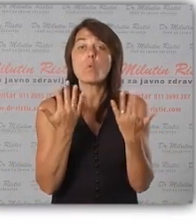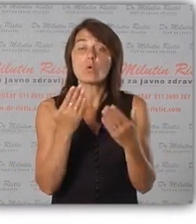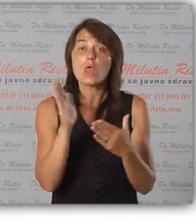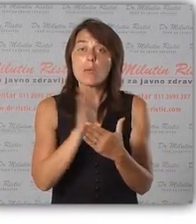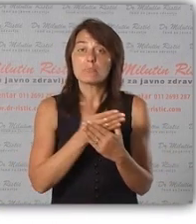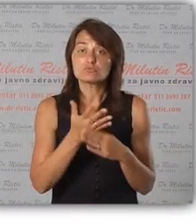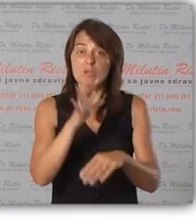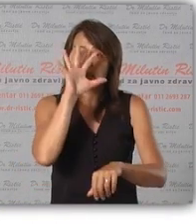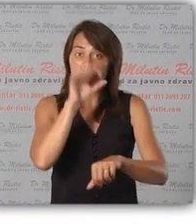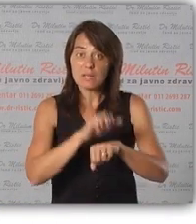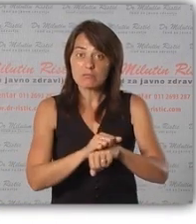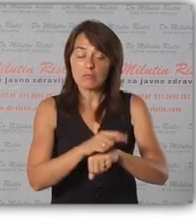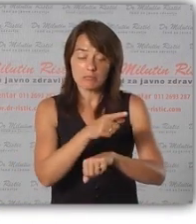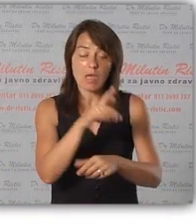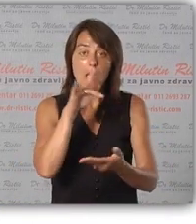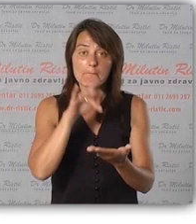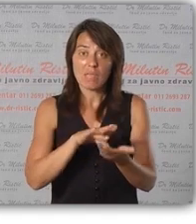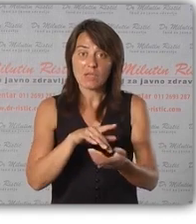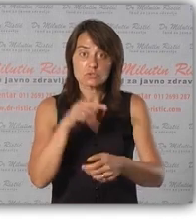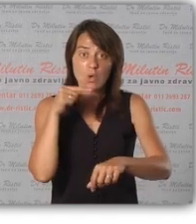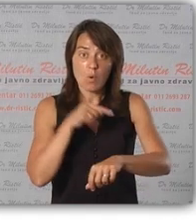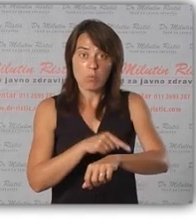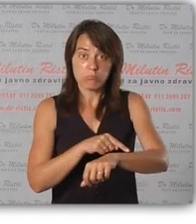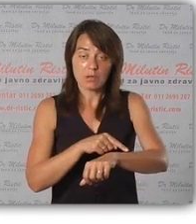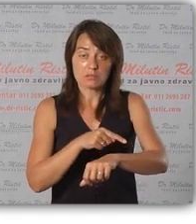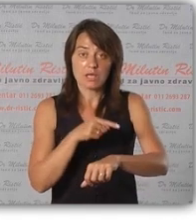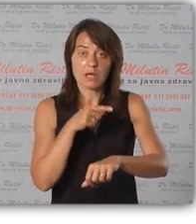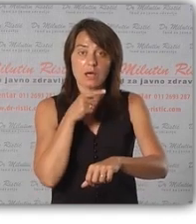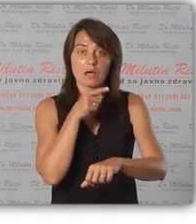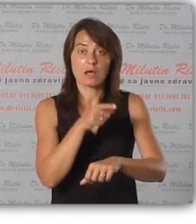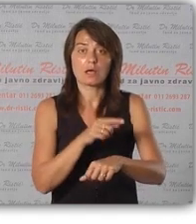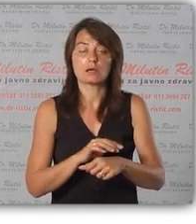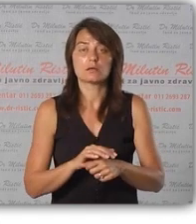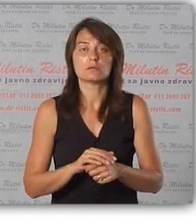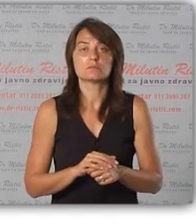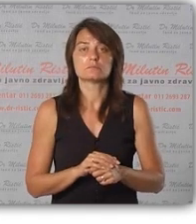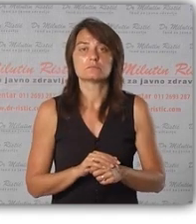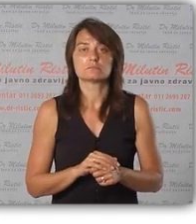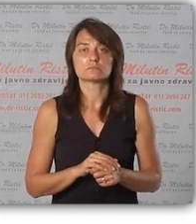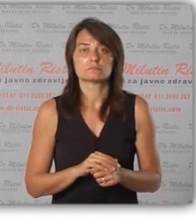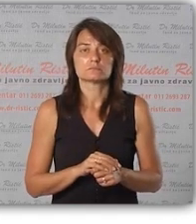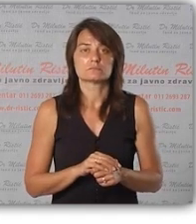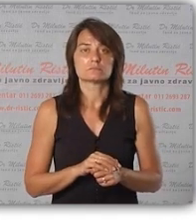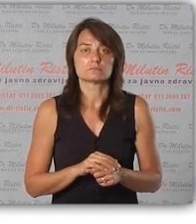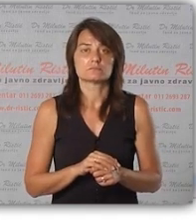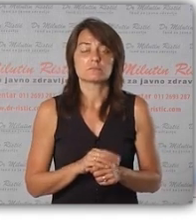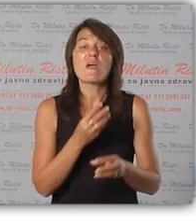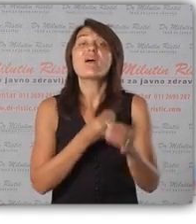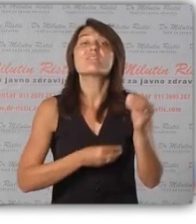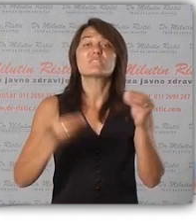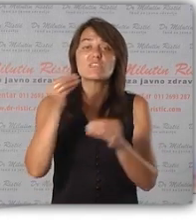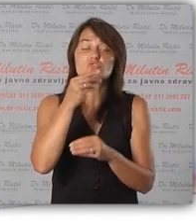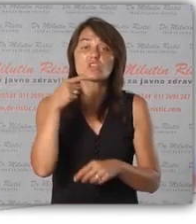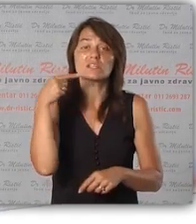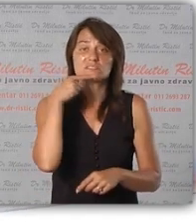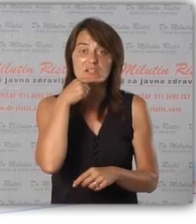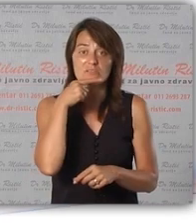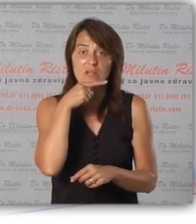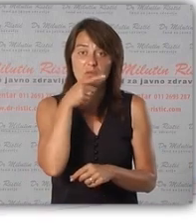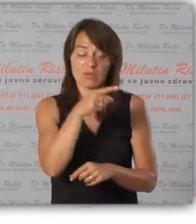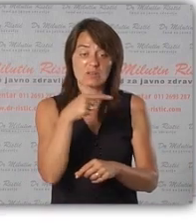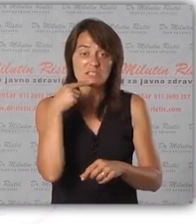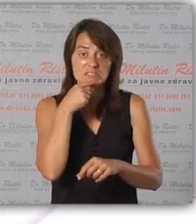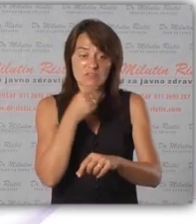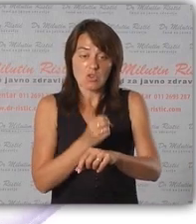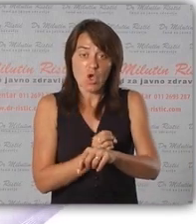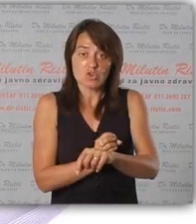Ukoliko, međutim, primetite da je mesto uboda insekta više